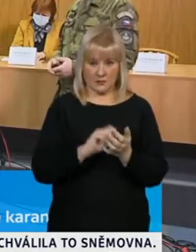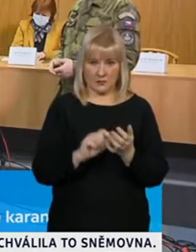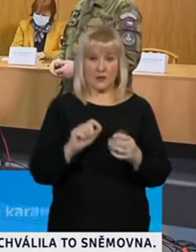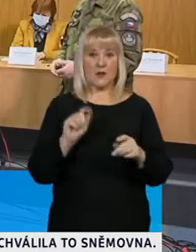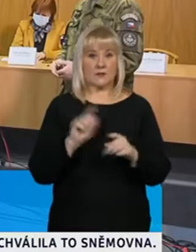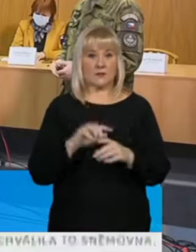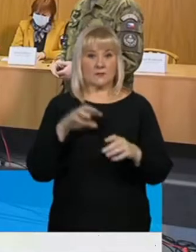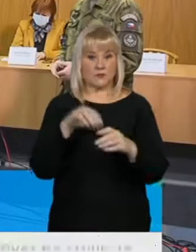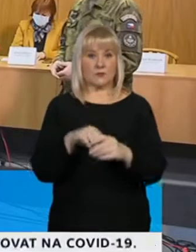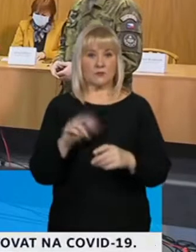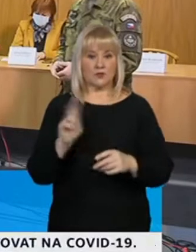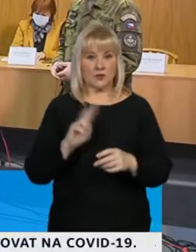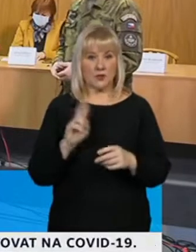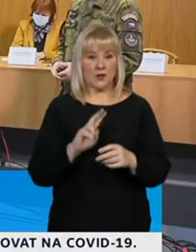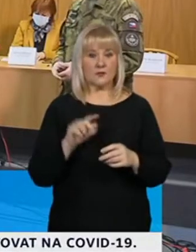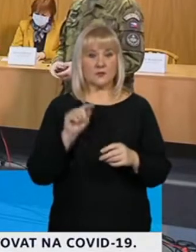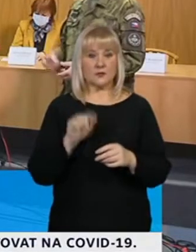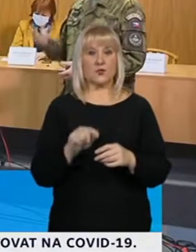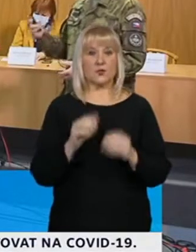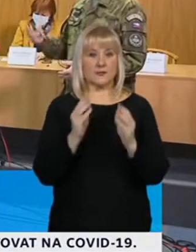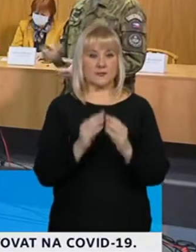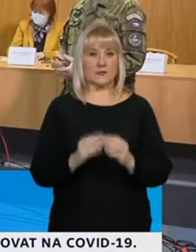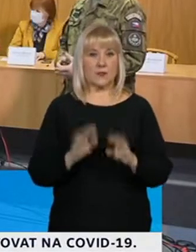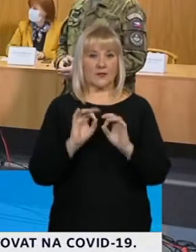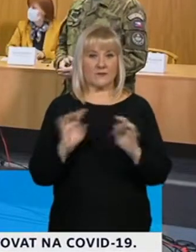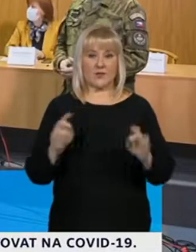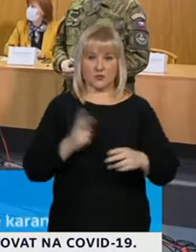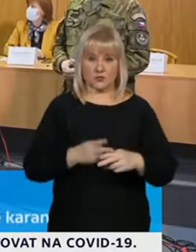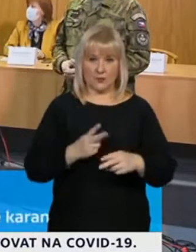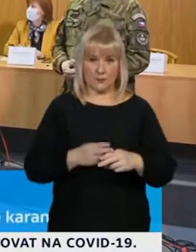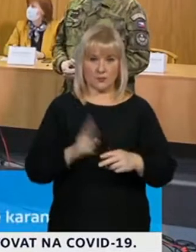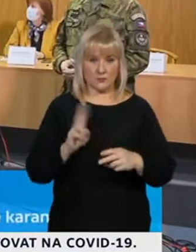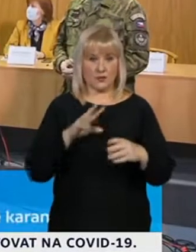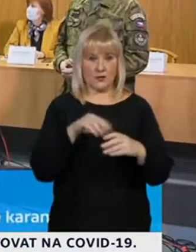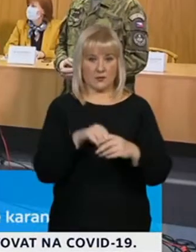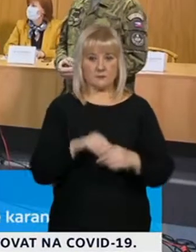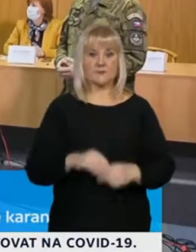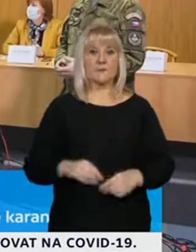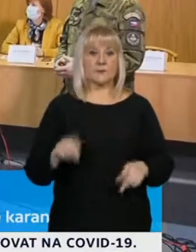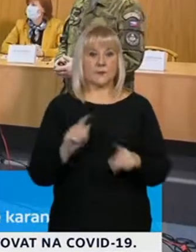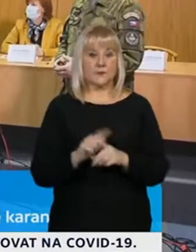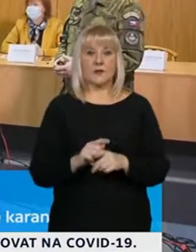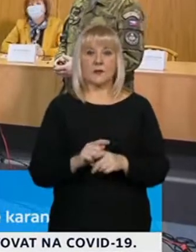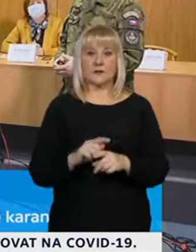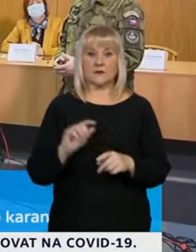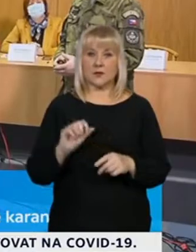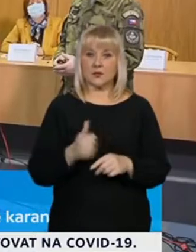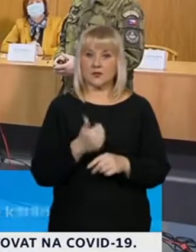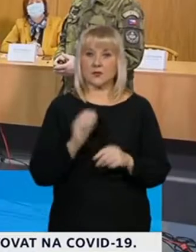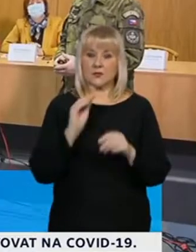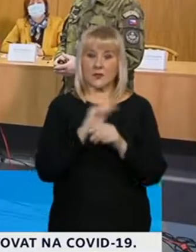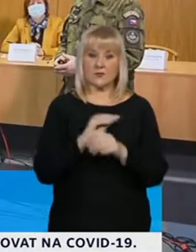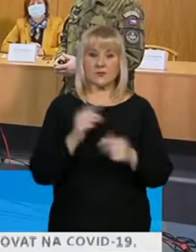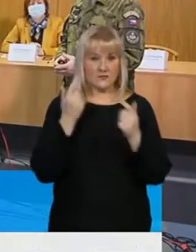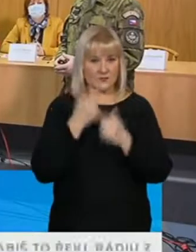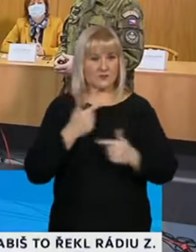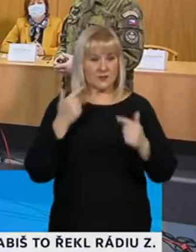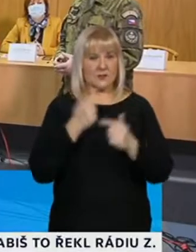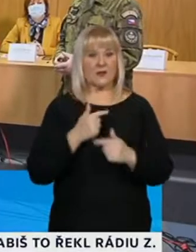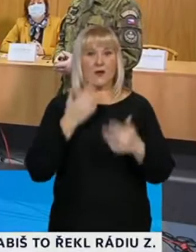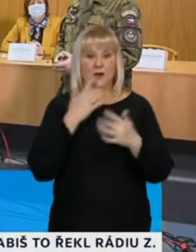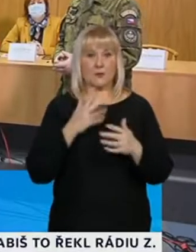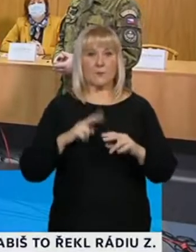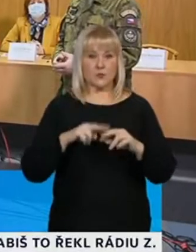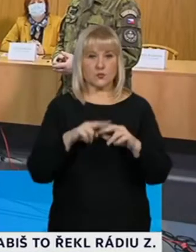systému infekčních nemocí. Co se týká jenom zarámování, tomu je ten postup jasně definován